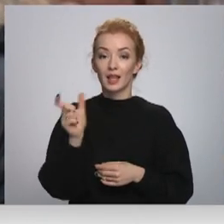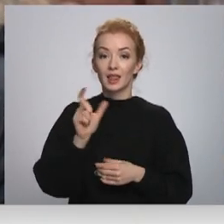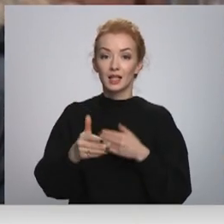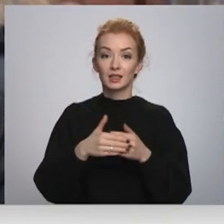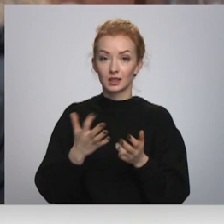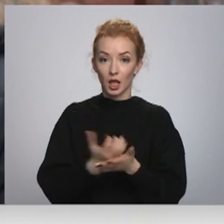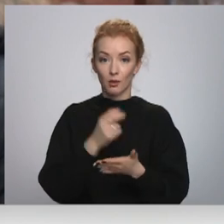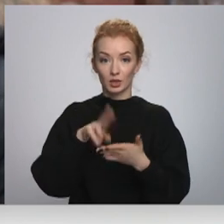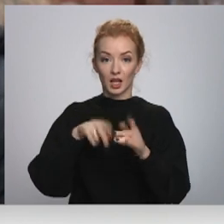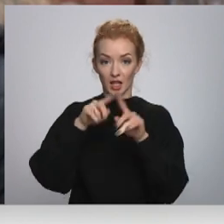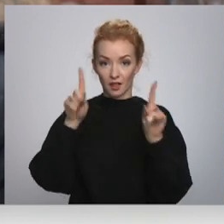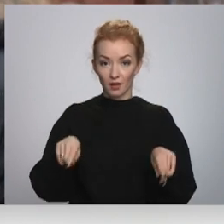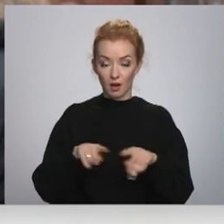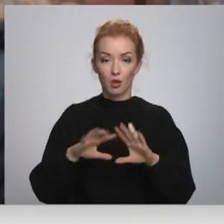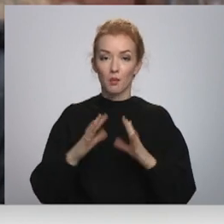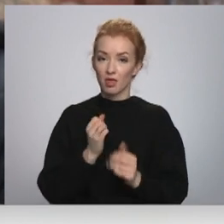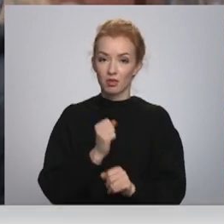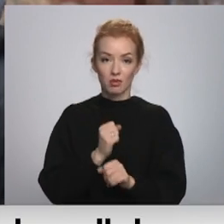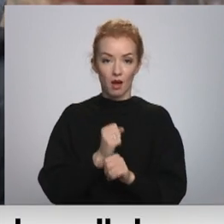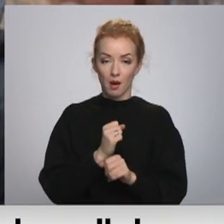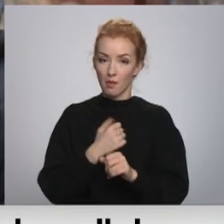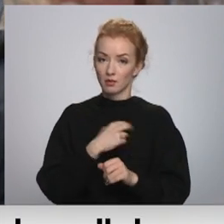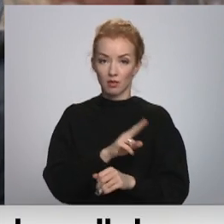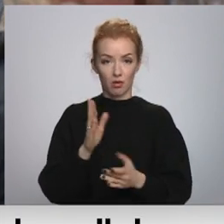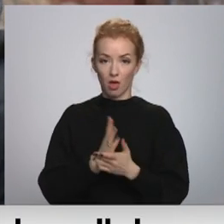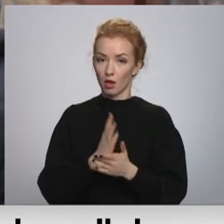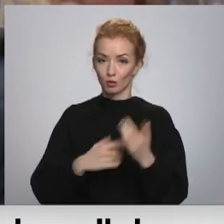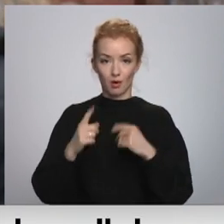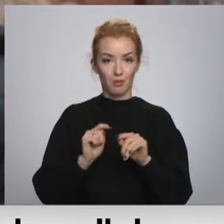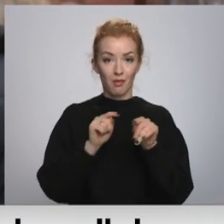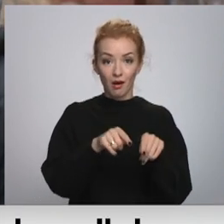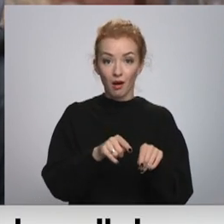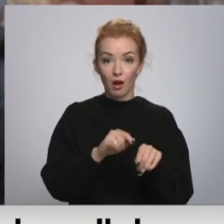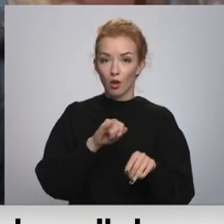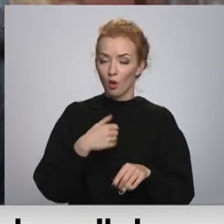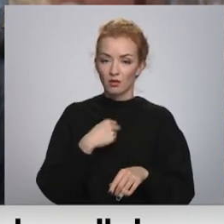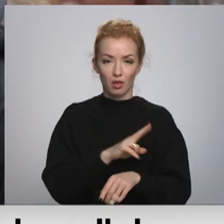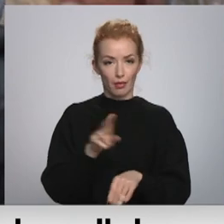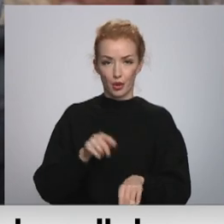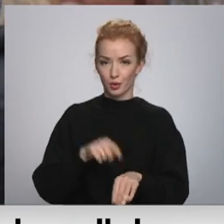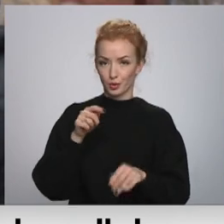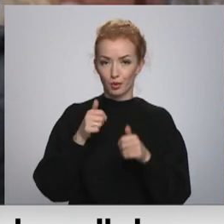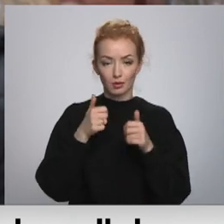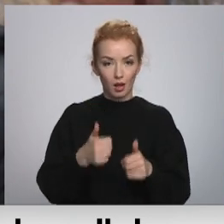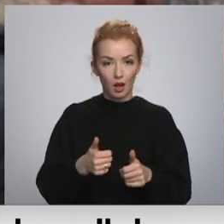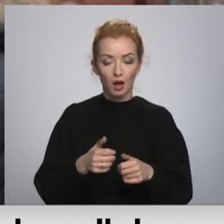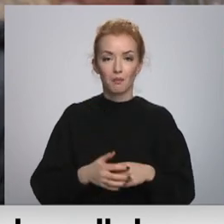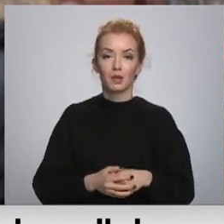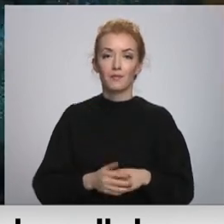certifikātu, bet darbā es vēl neesmu atpakaļ, jo es nejūtos vēl labi. Ir